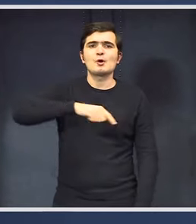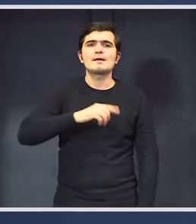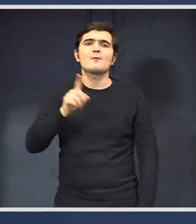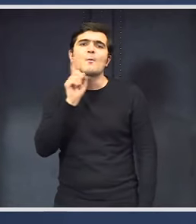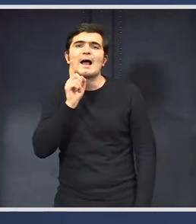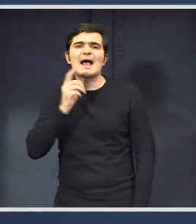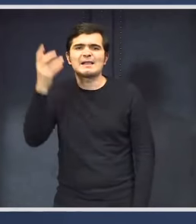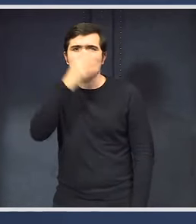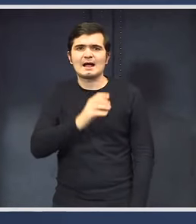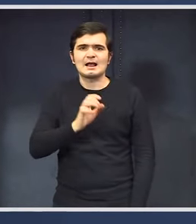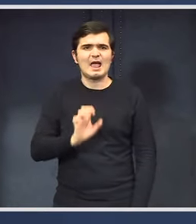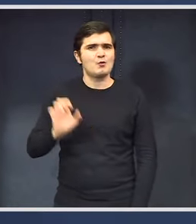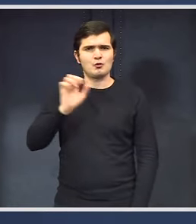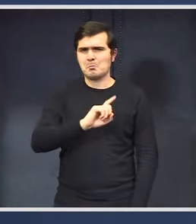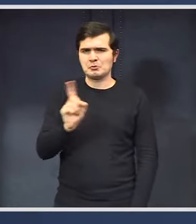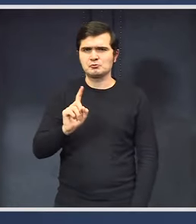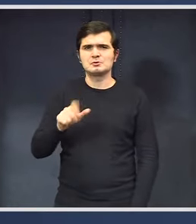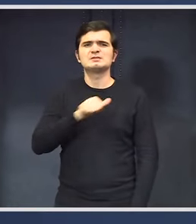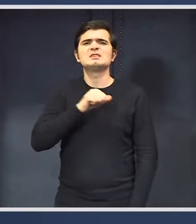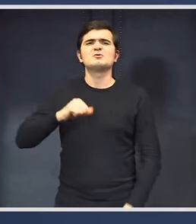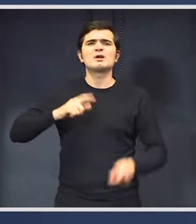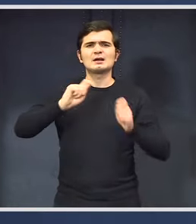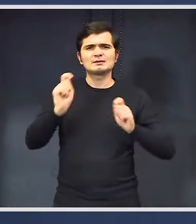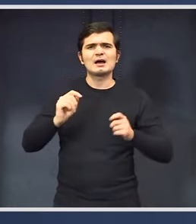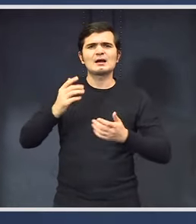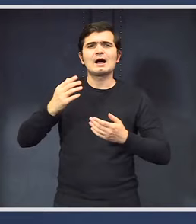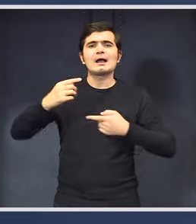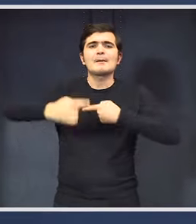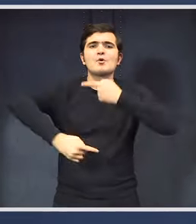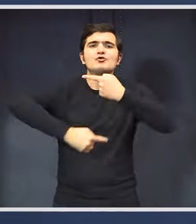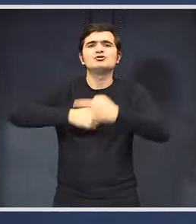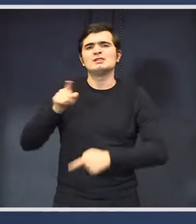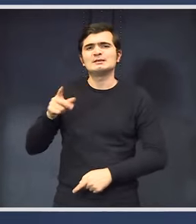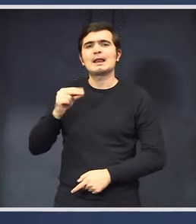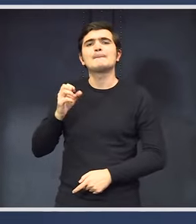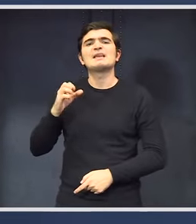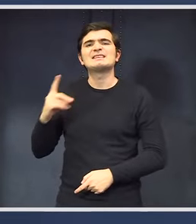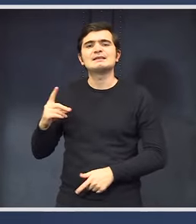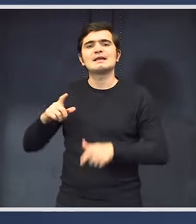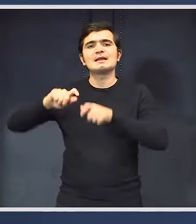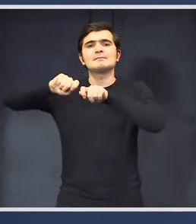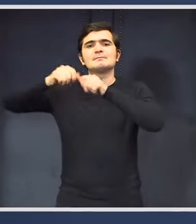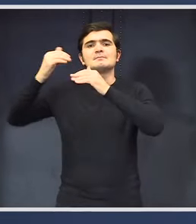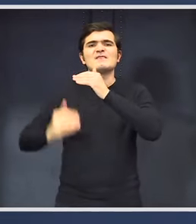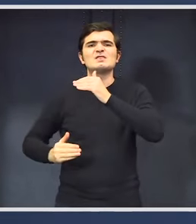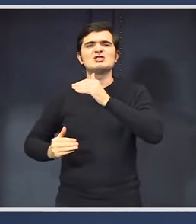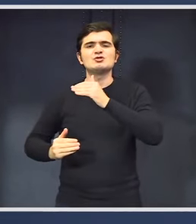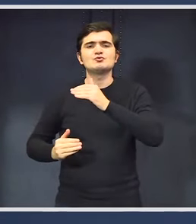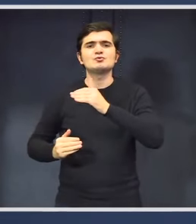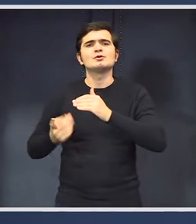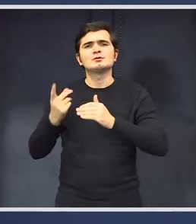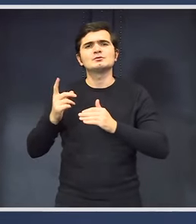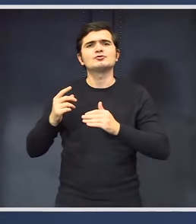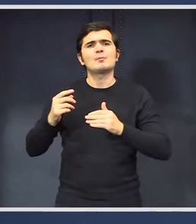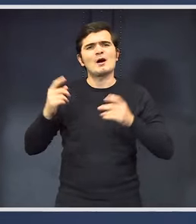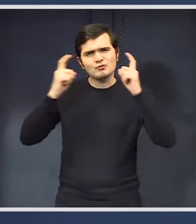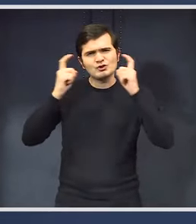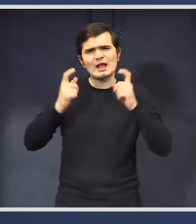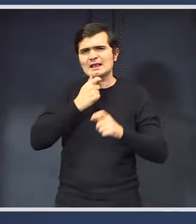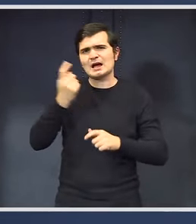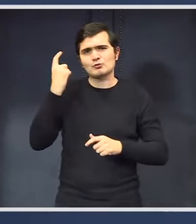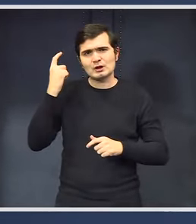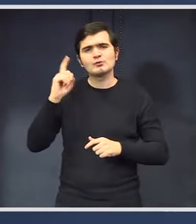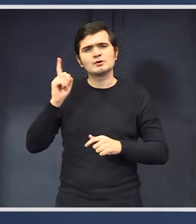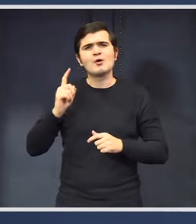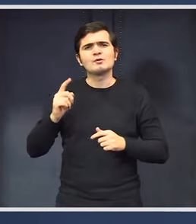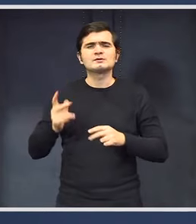Suntem singura țară cu deficit excesiv moștenit de la PSD. Am avut și o criză de anul trecut, dar vom începe reducerea și vom reveni sub